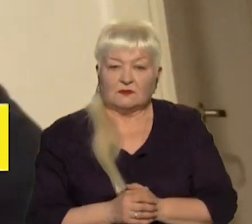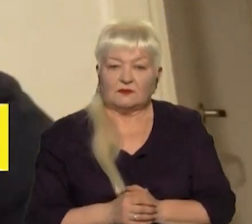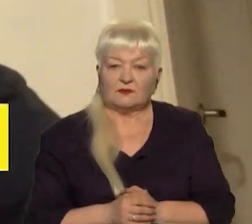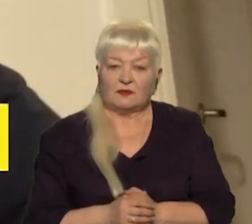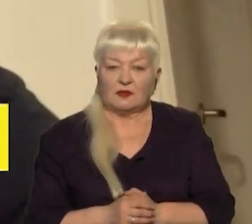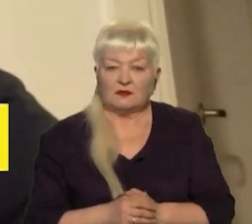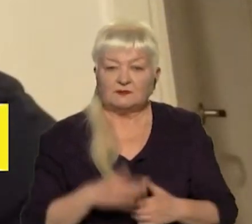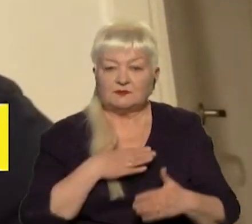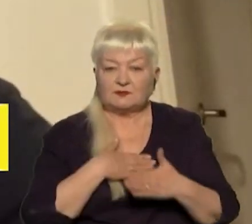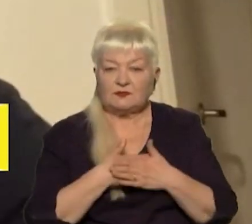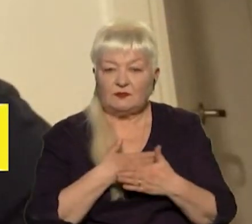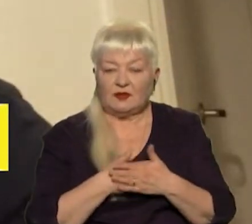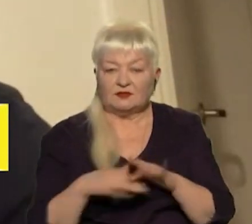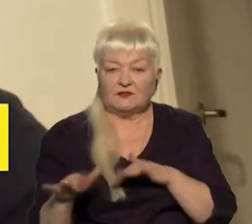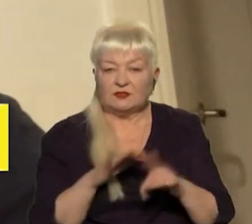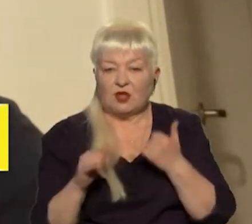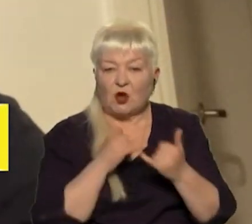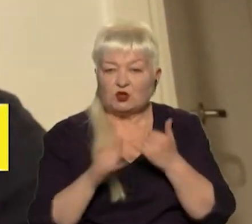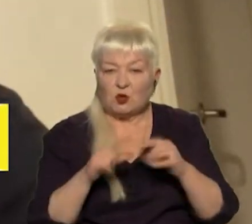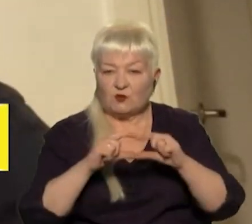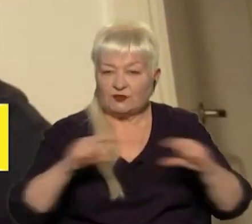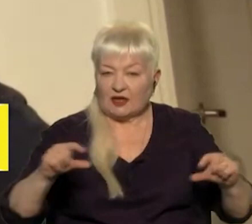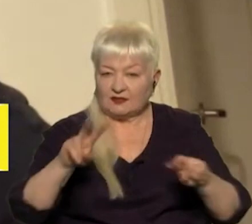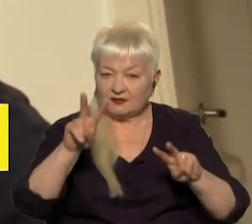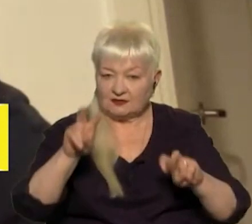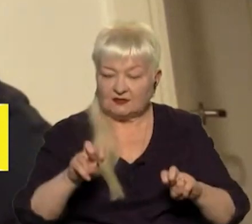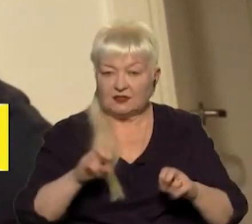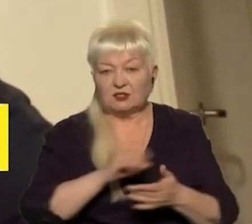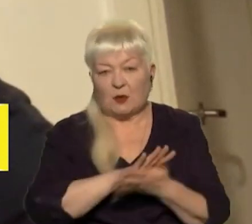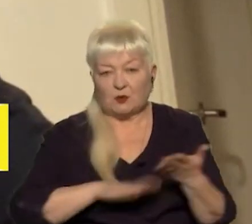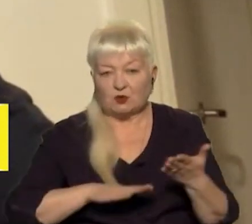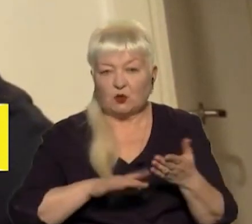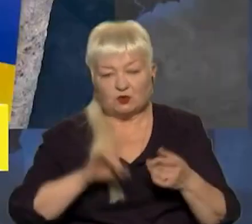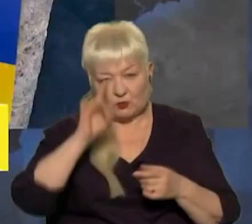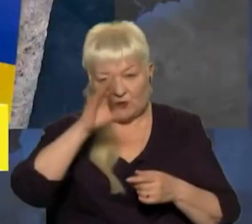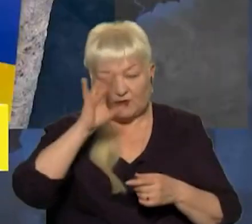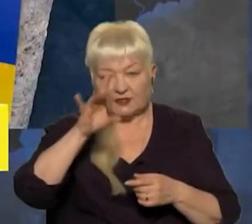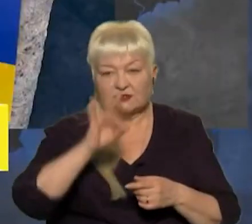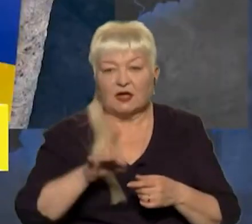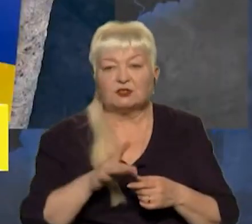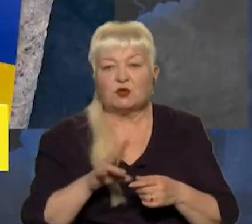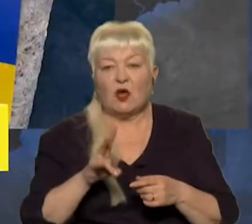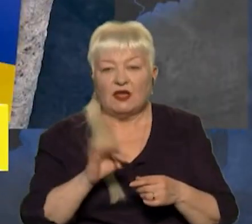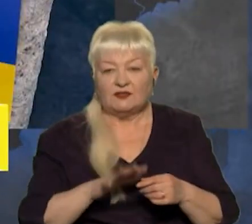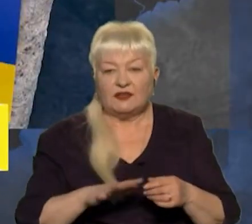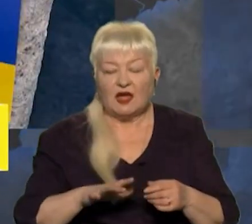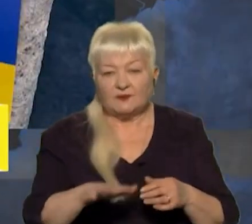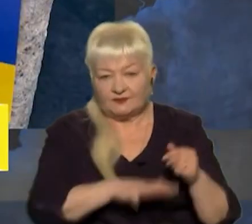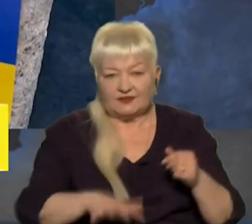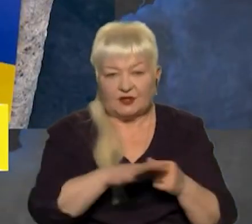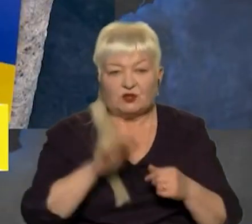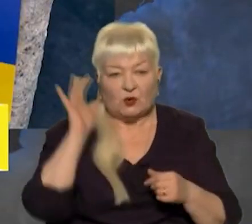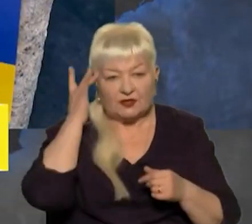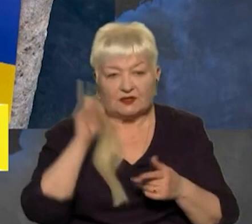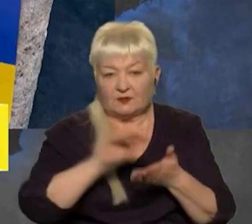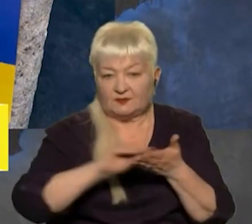Активісти руху «Жовта стрічка» продовжують популяризацію української символіки на території окупованого Криму. Активісти розклеюють листівки з